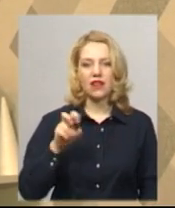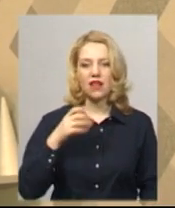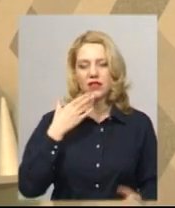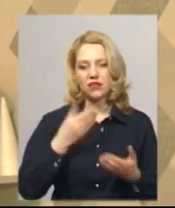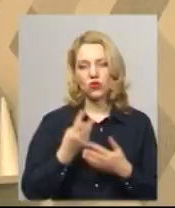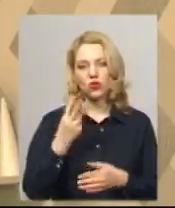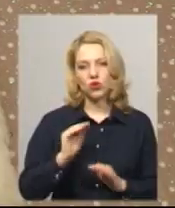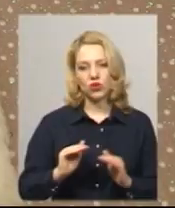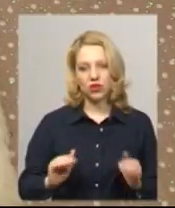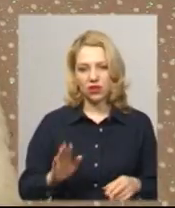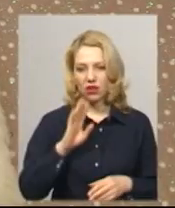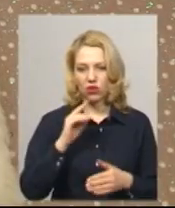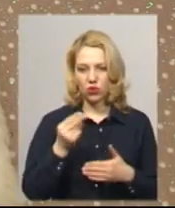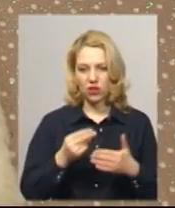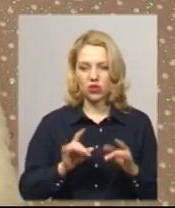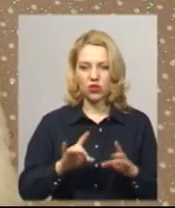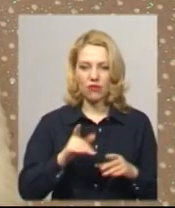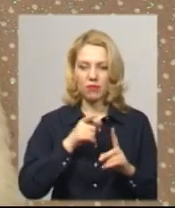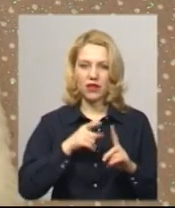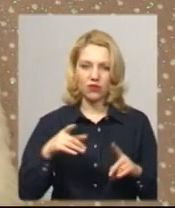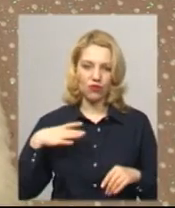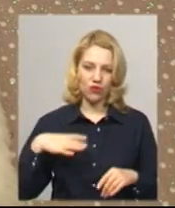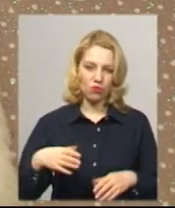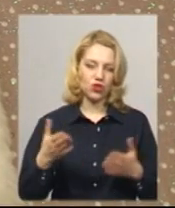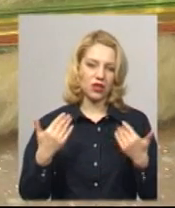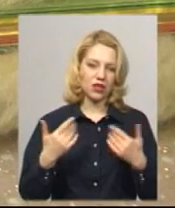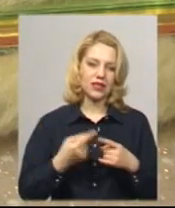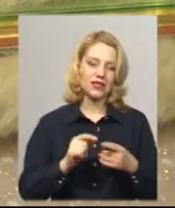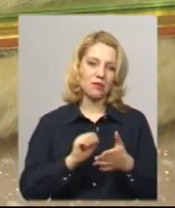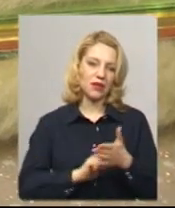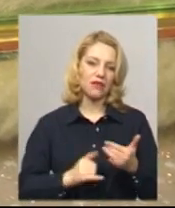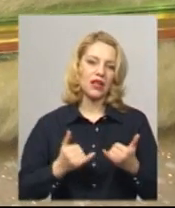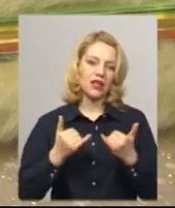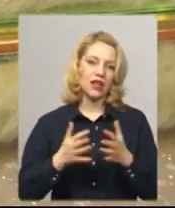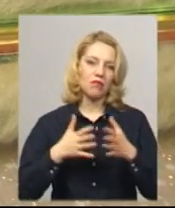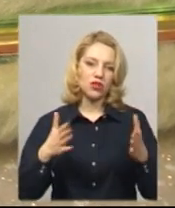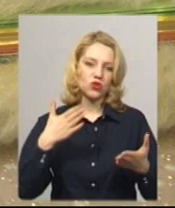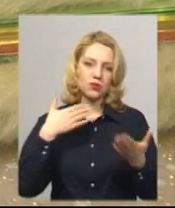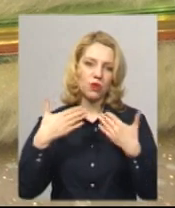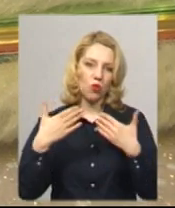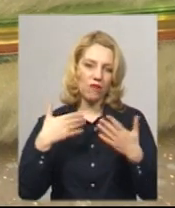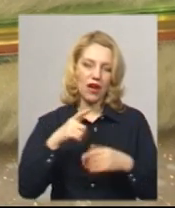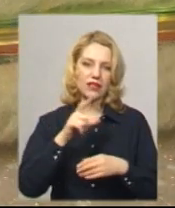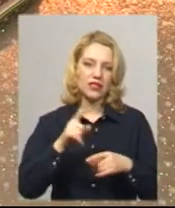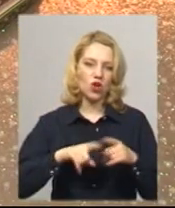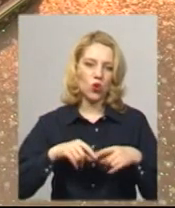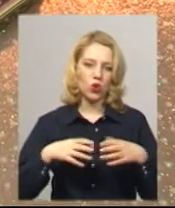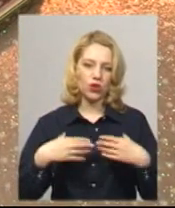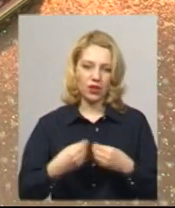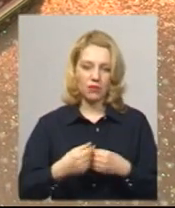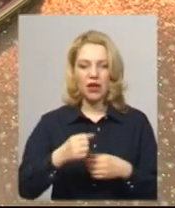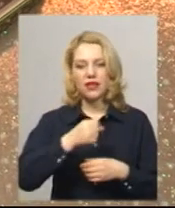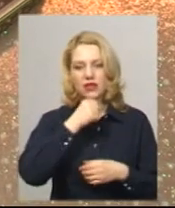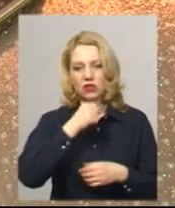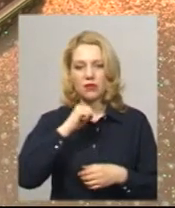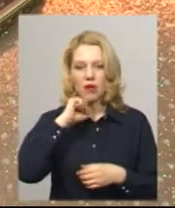дітей. Художниця розповідає, період вимушених канікул – привід для більшого спілкування з родиною. Каже, батькам, бабусям і дідусям, які дбають тільки про харчування